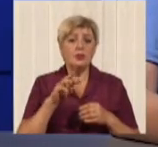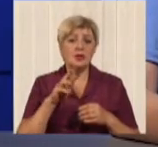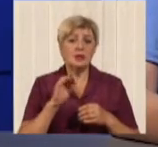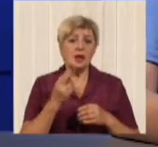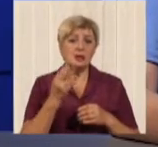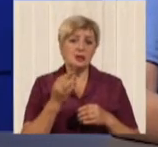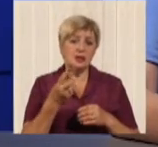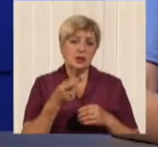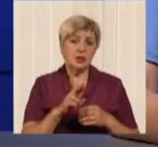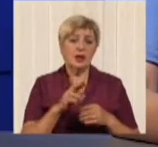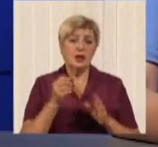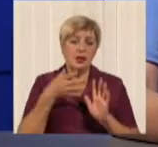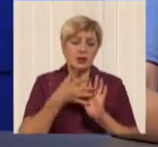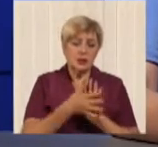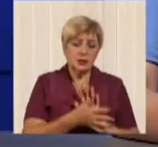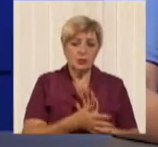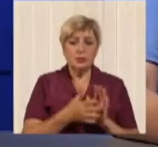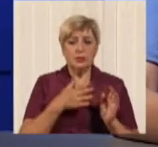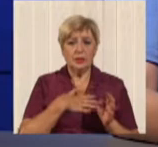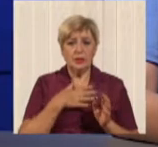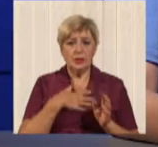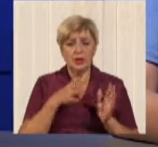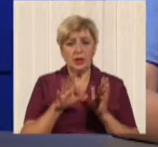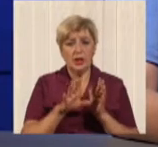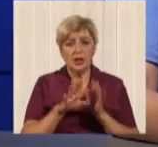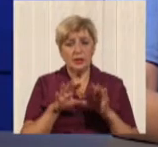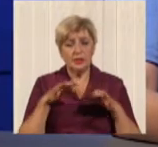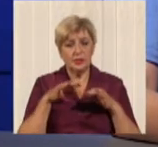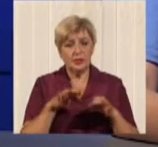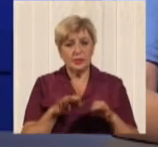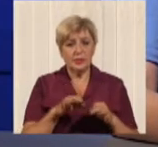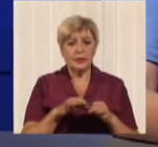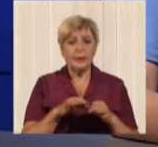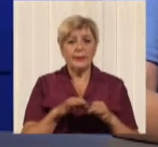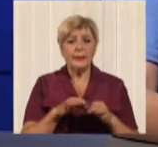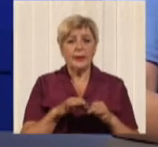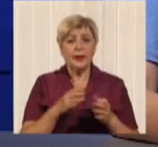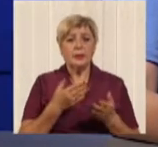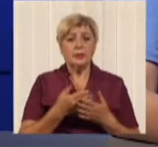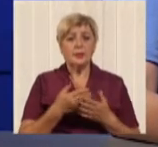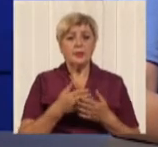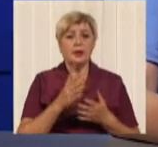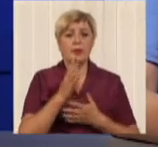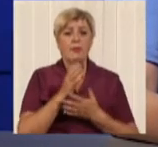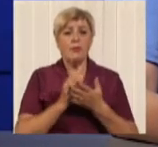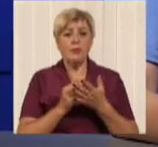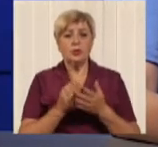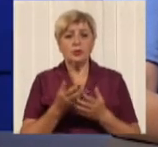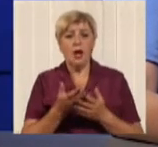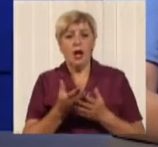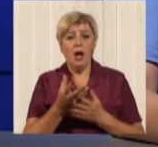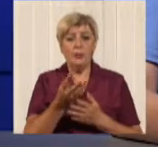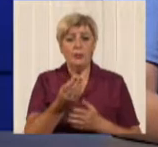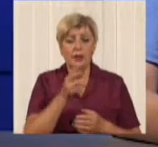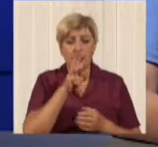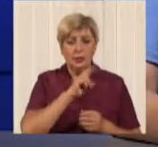наш електротранспорт, к сожалению, мало очень в этом направлении работает. К примеру, фонд оплаты труда кондукторів, он